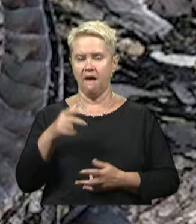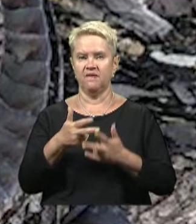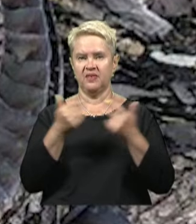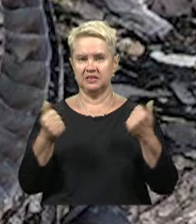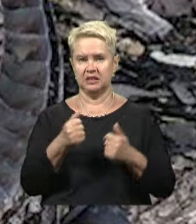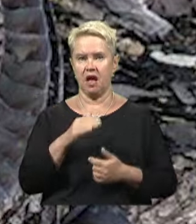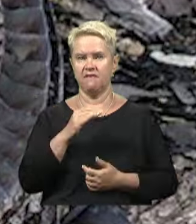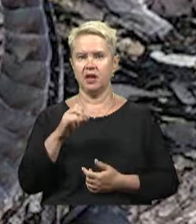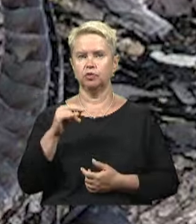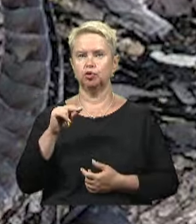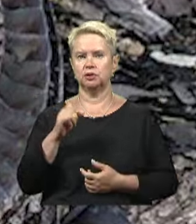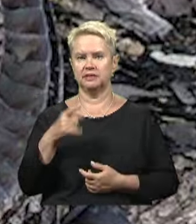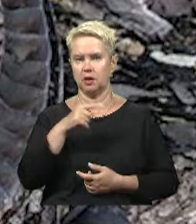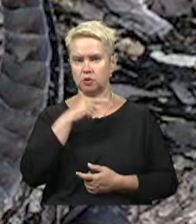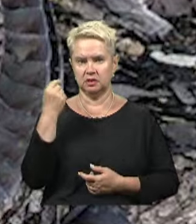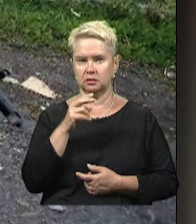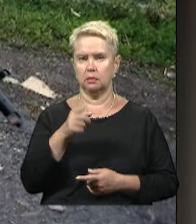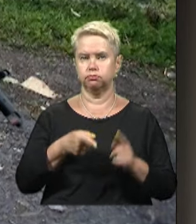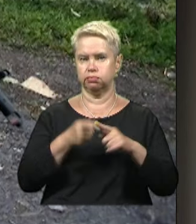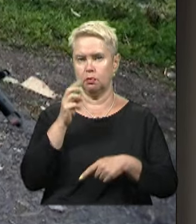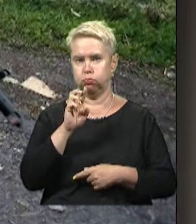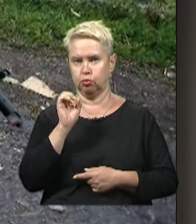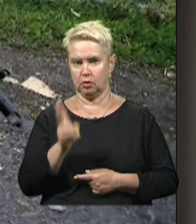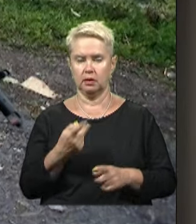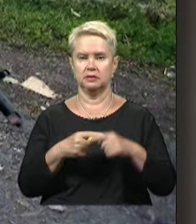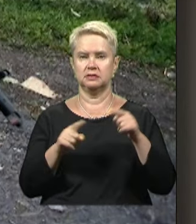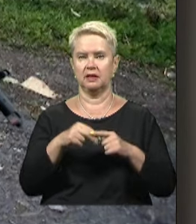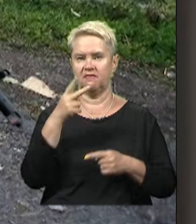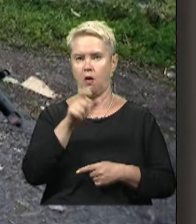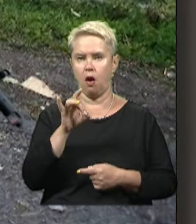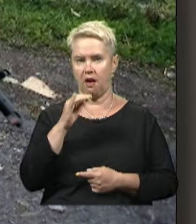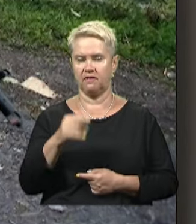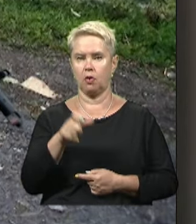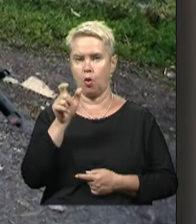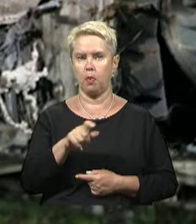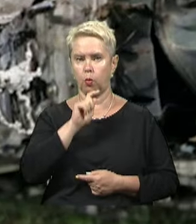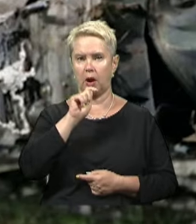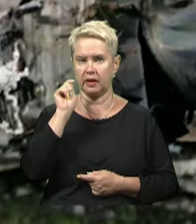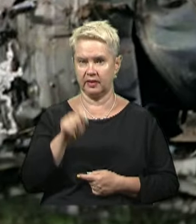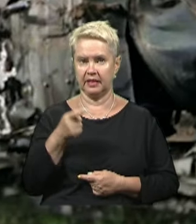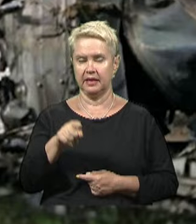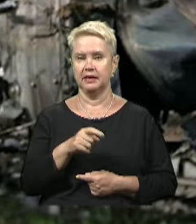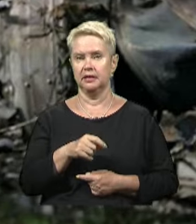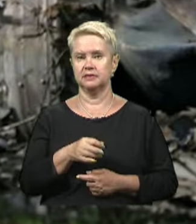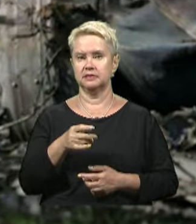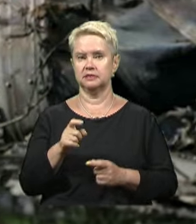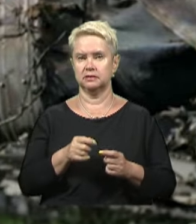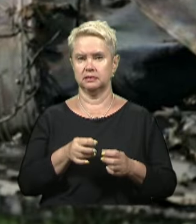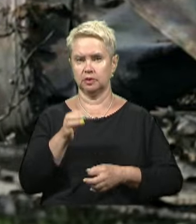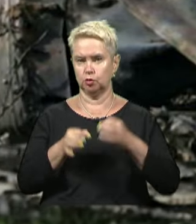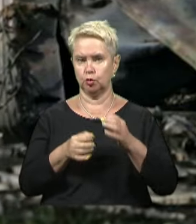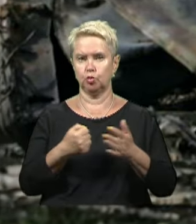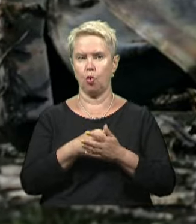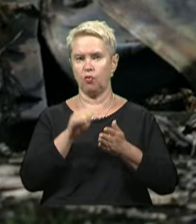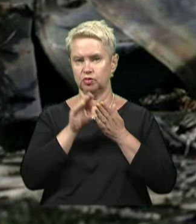визнав, MH17 збило російським буком. Винні в цьому двоє громадян РФ та громадян України. Їх заочно засудили до